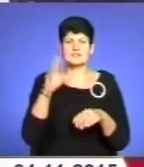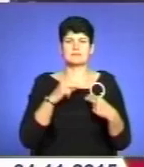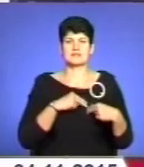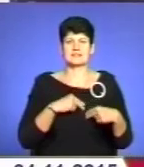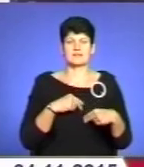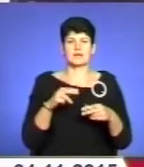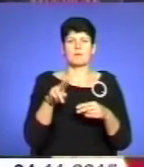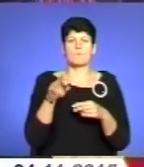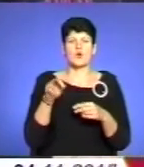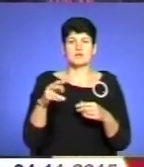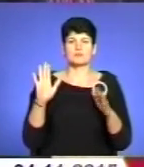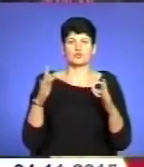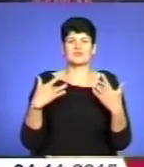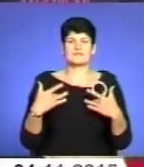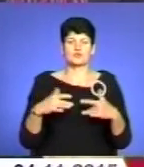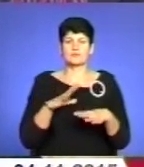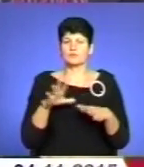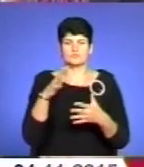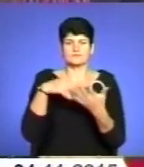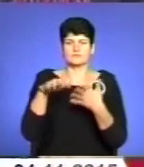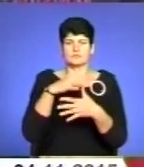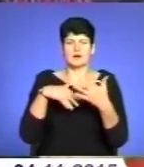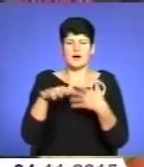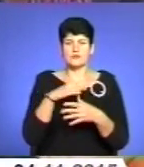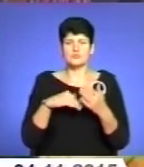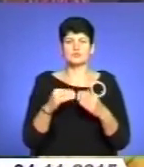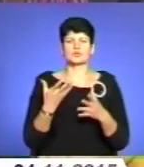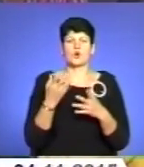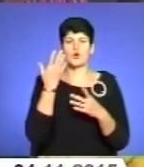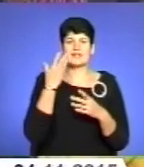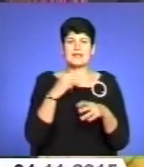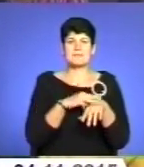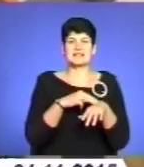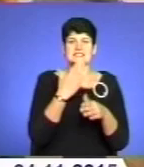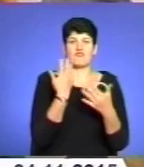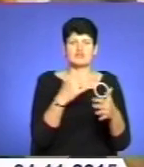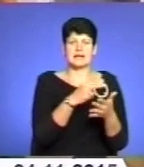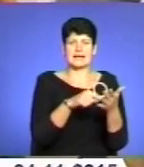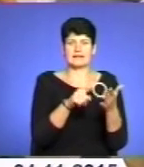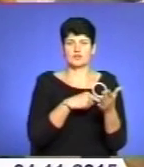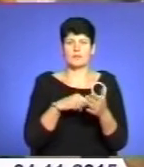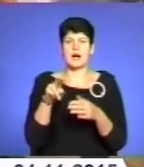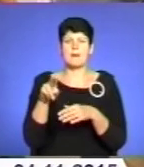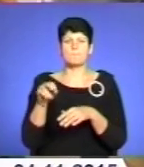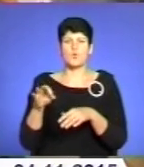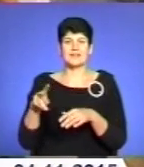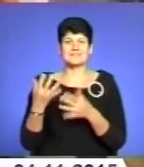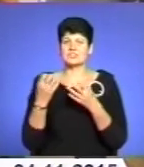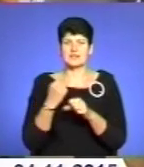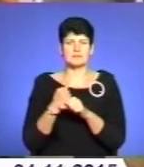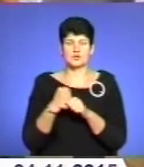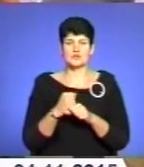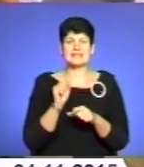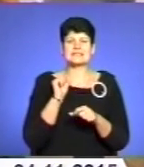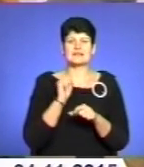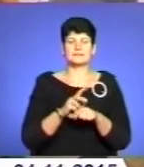будуть звільнені. Щоб не було хаосу в процесі реформування, коли міліція вже ліквідована, а поліція ще не працює, завдання